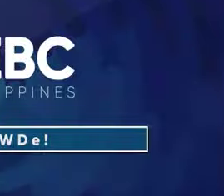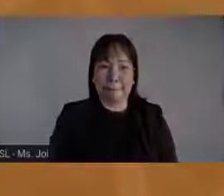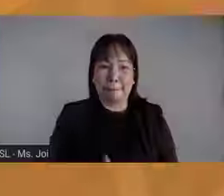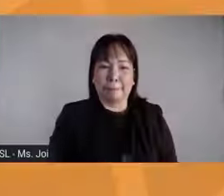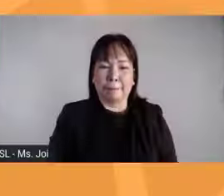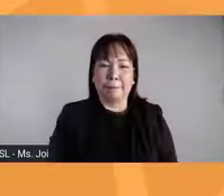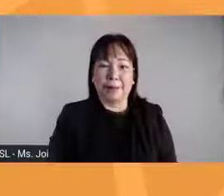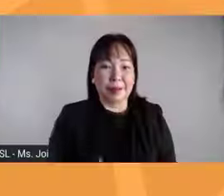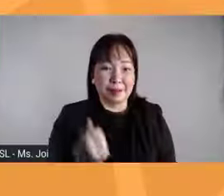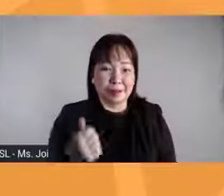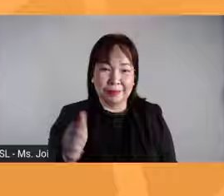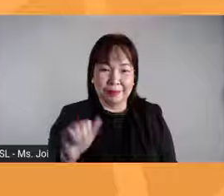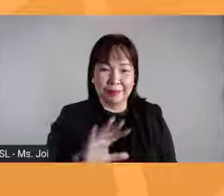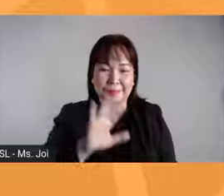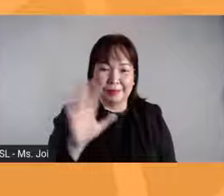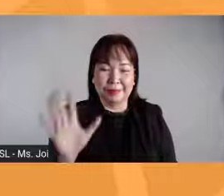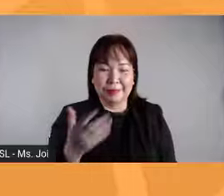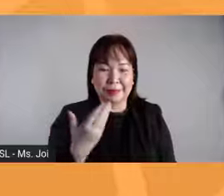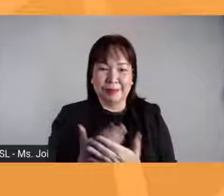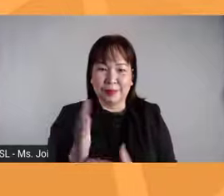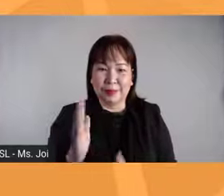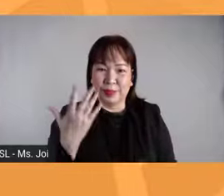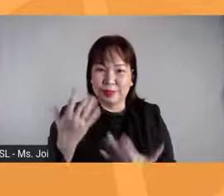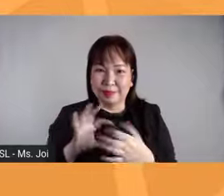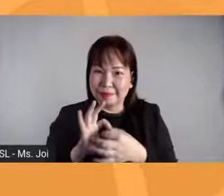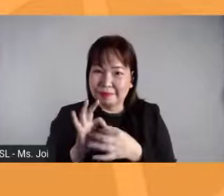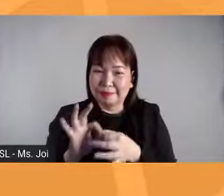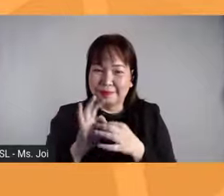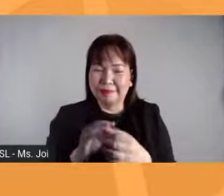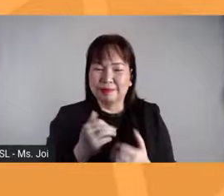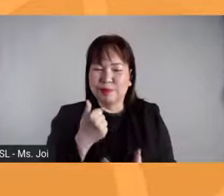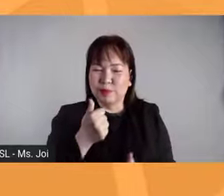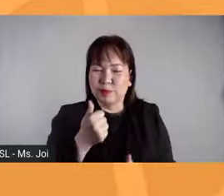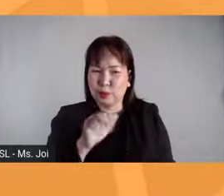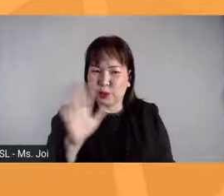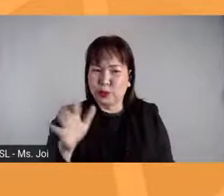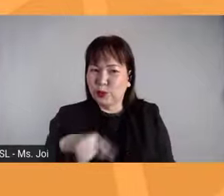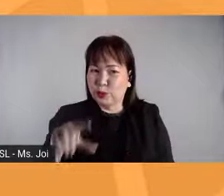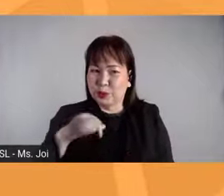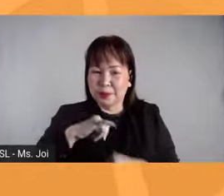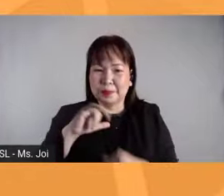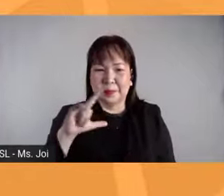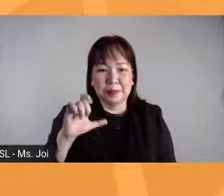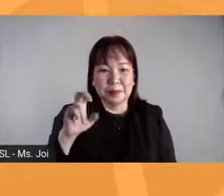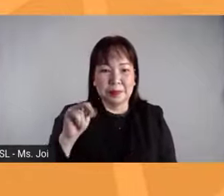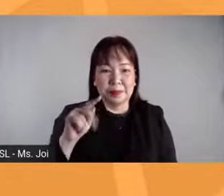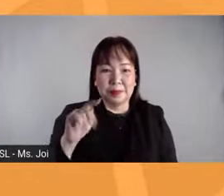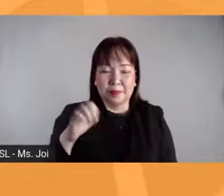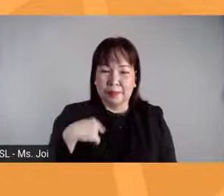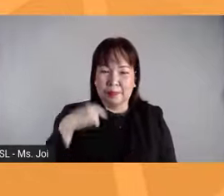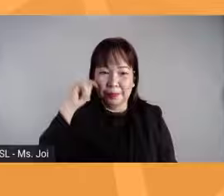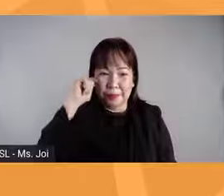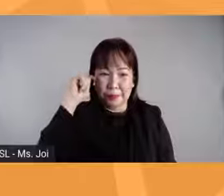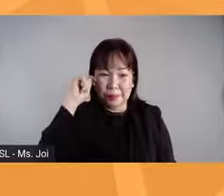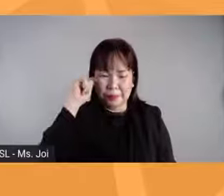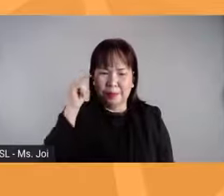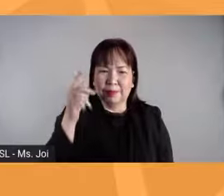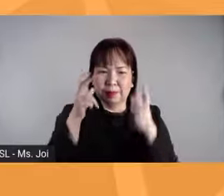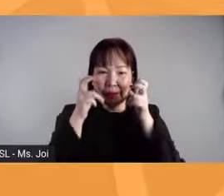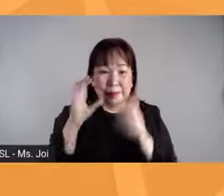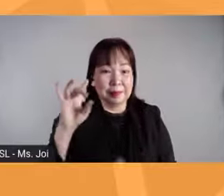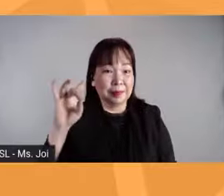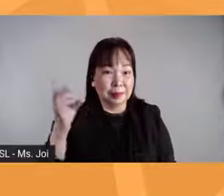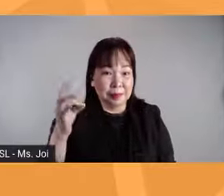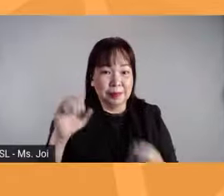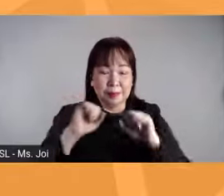Magandang araw kaagapay, magandang araw kalente. Ako po si Antoinette Eduardo at kayo ay nakikinig sa 8th episode ng